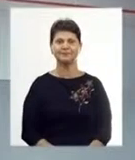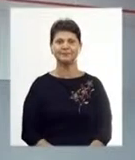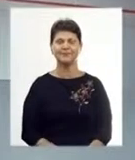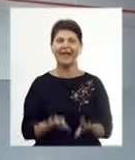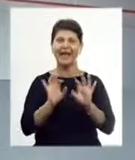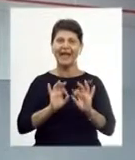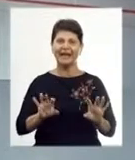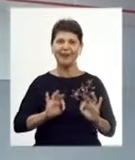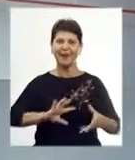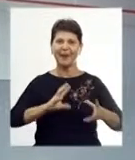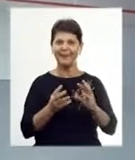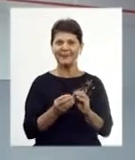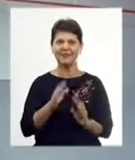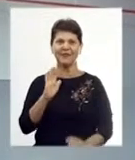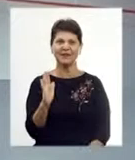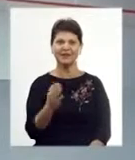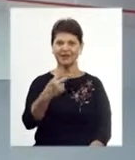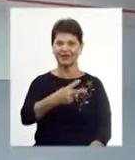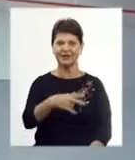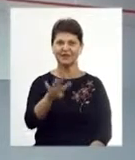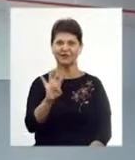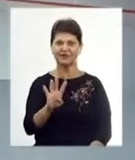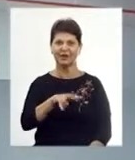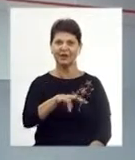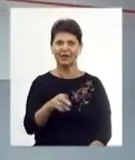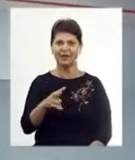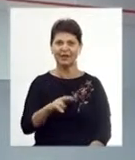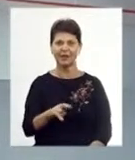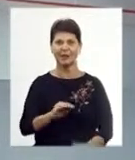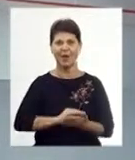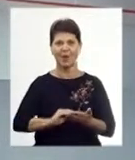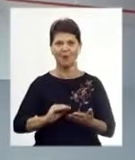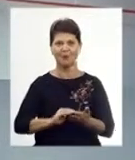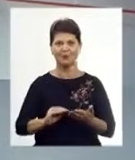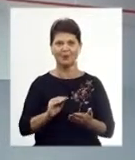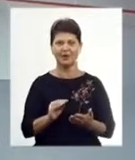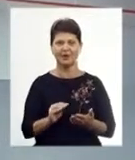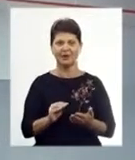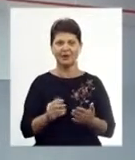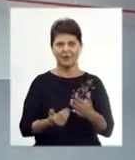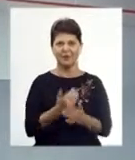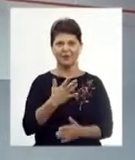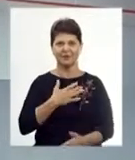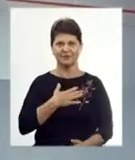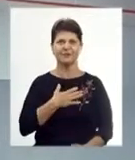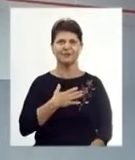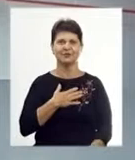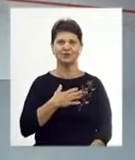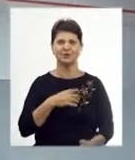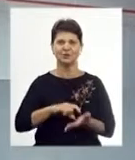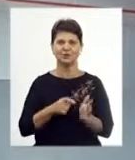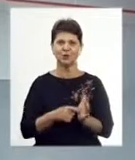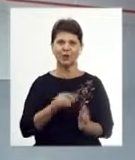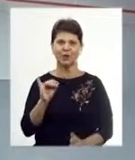Інформаційний підсумок – вівторка, 24 липня у викладі кореспондентів Суспільного. У студії Юлія Вознюк.